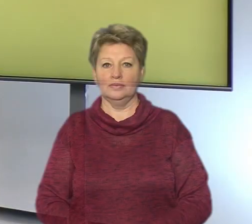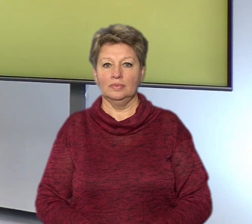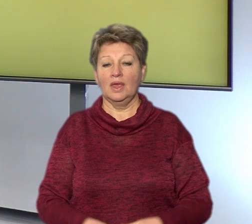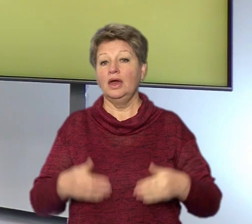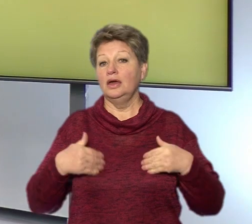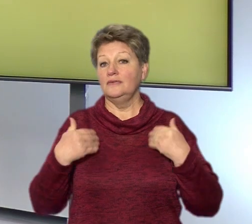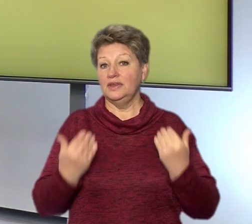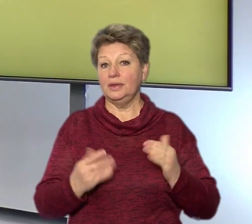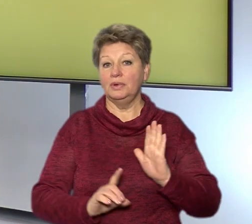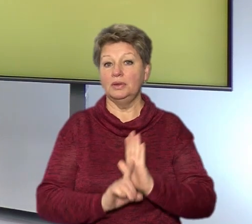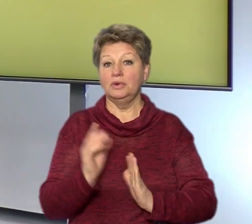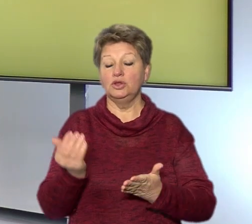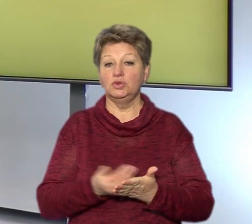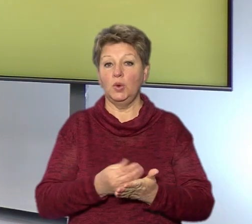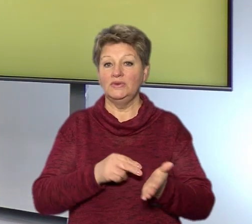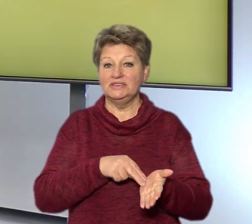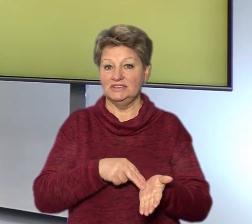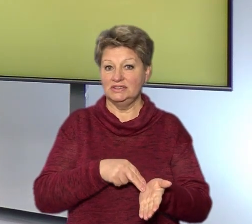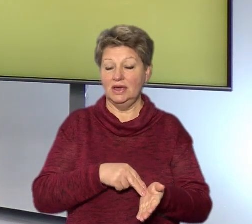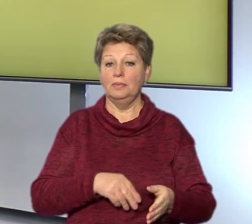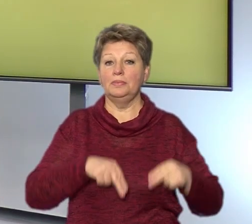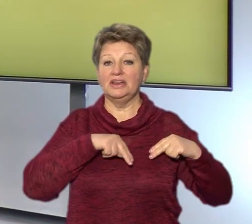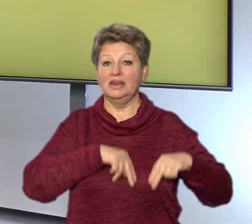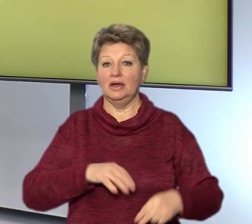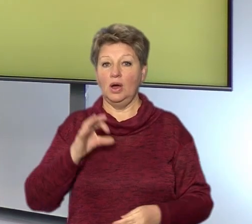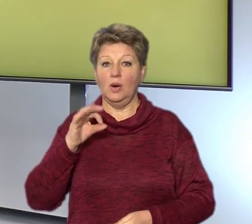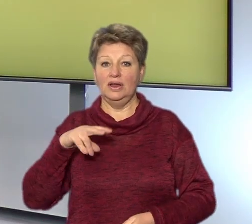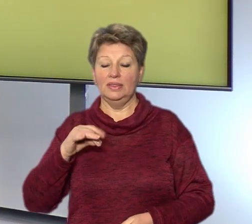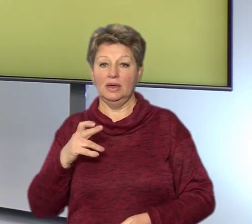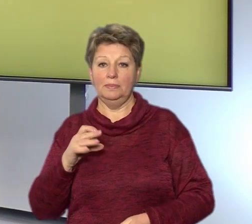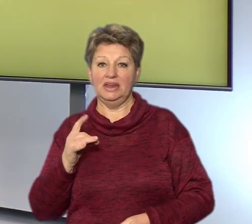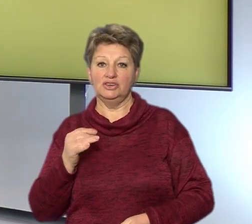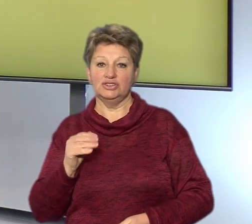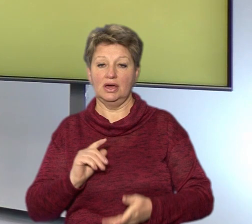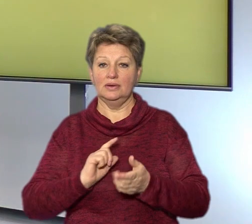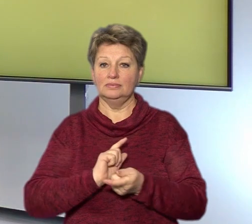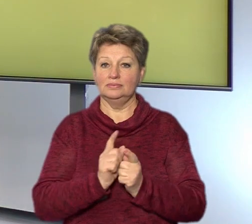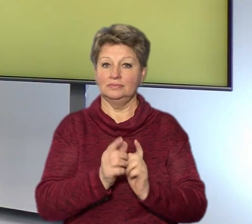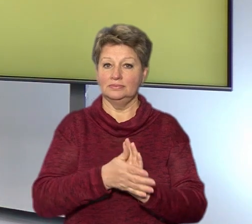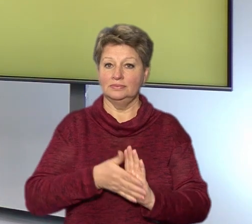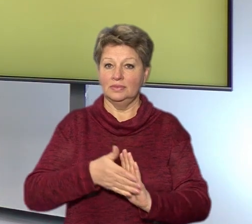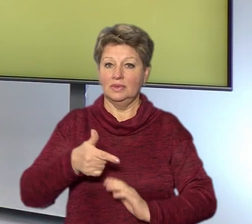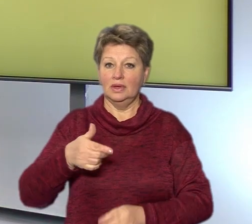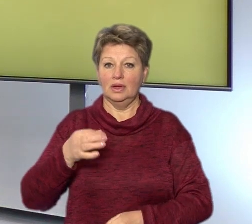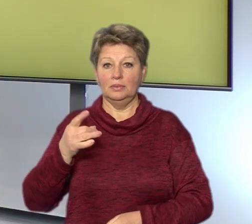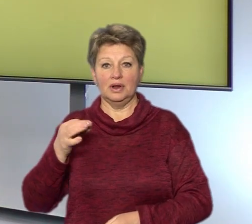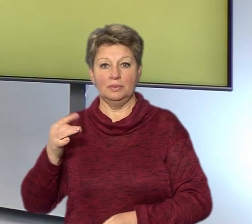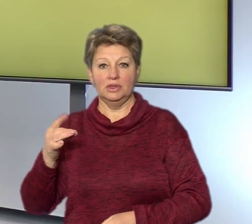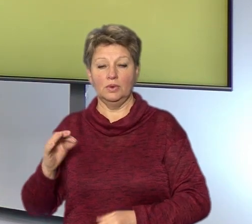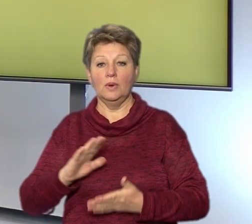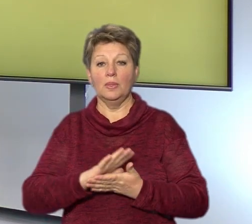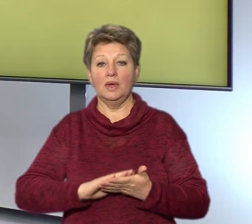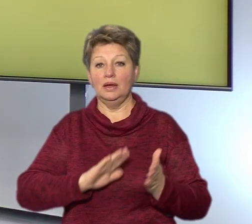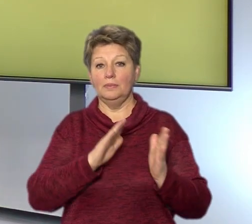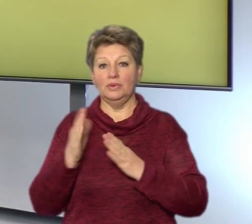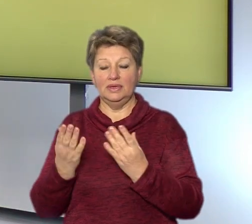Вітаю! В ефірі Суспільне новини Черкаси. В студії працює Аліна Бережна. Жестова мова Галина Абраменко. Далі коротко